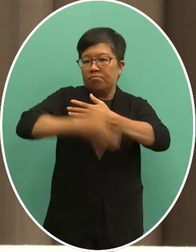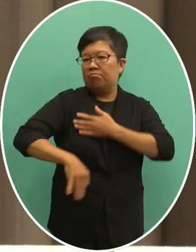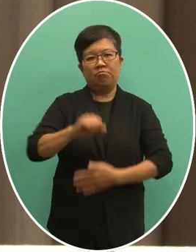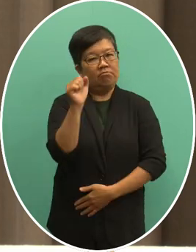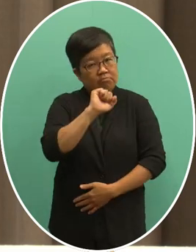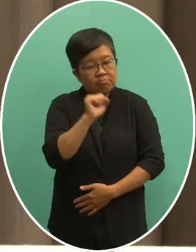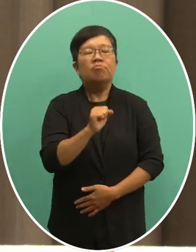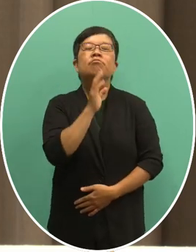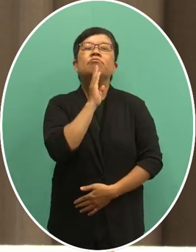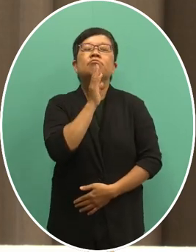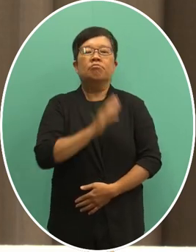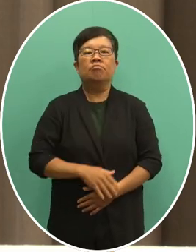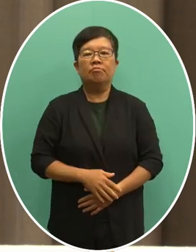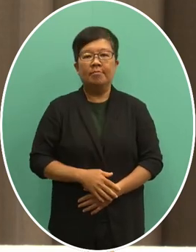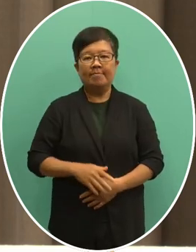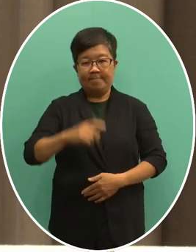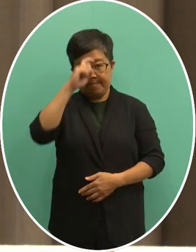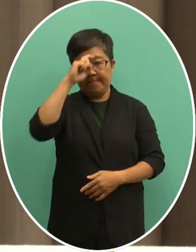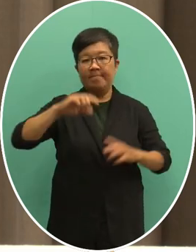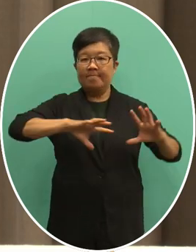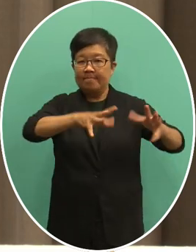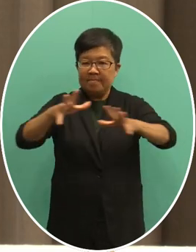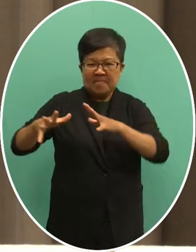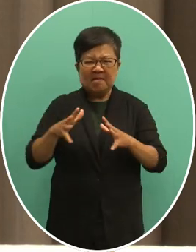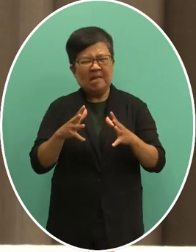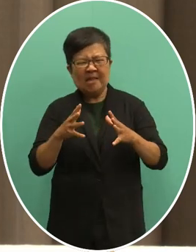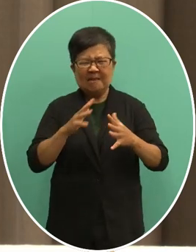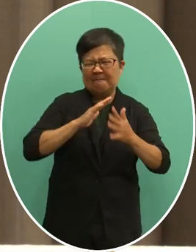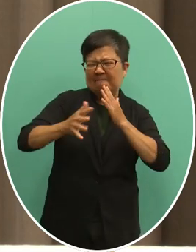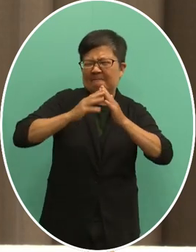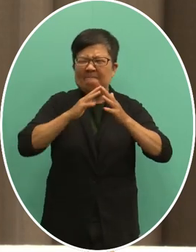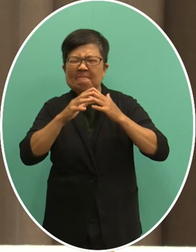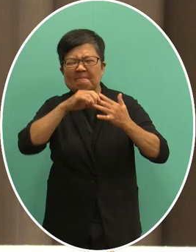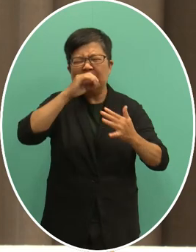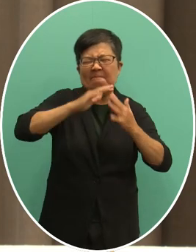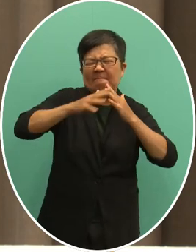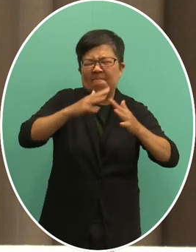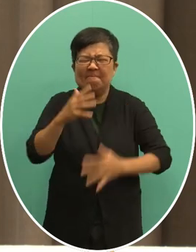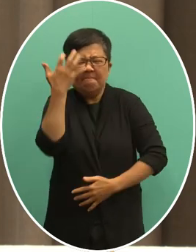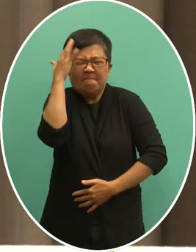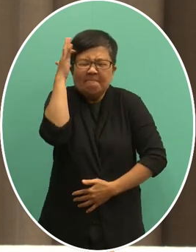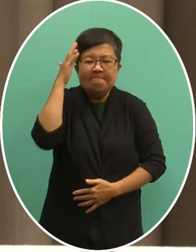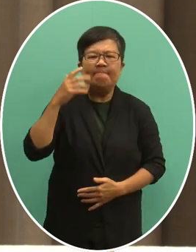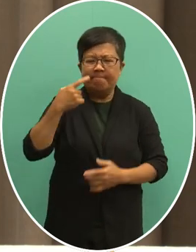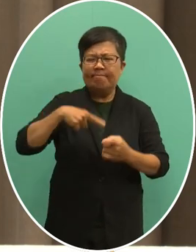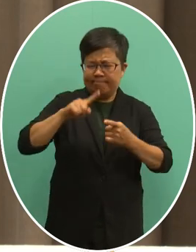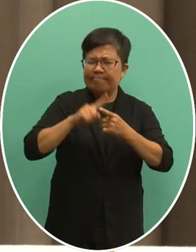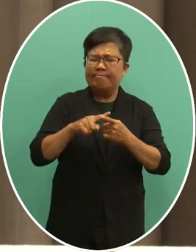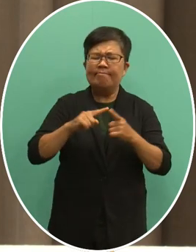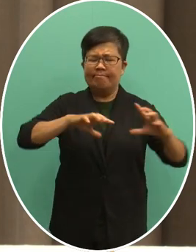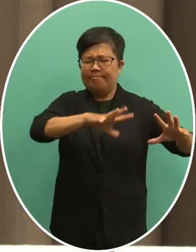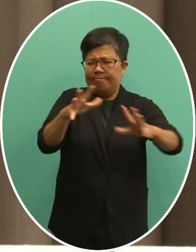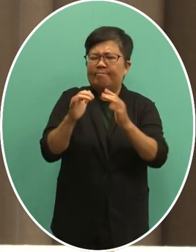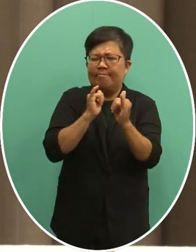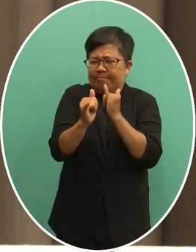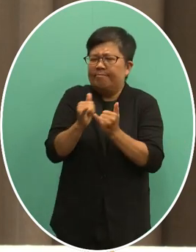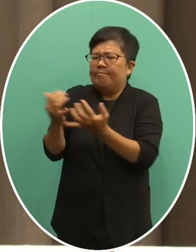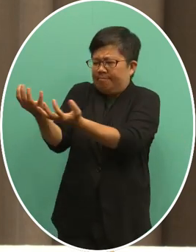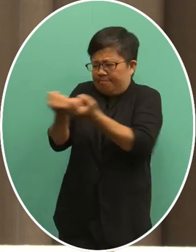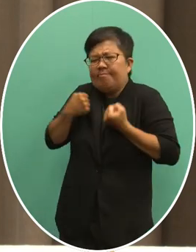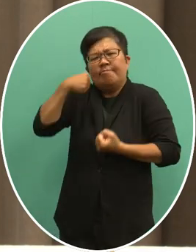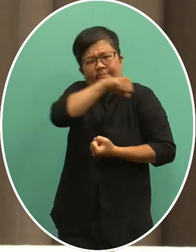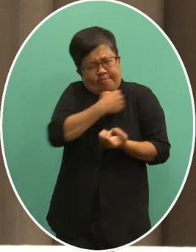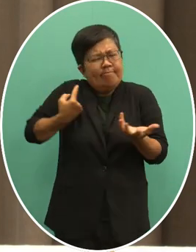好伙伴因应全球错综复杂的挑战国际社会应该接纳台湾参与